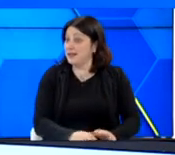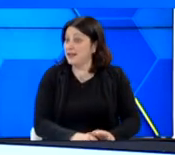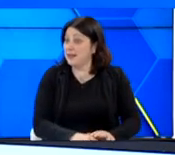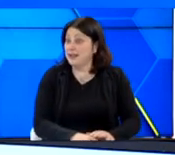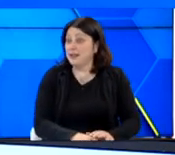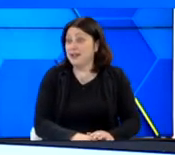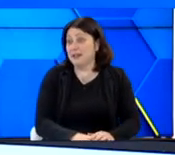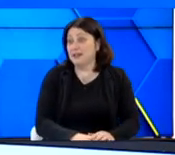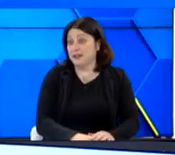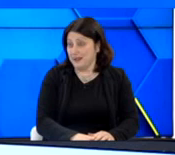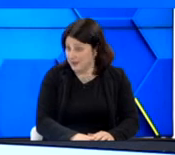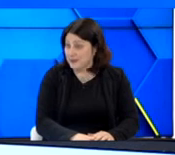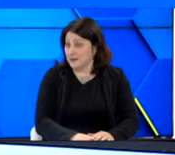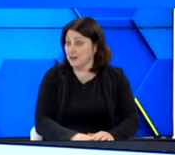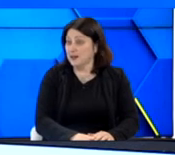Ναι, ναι.